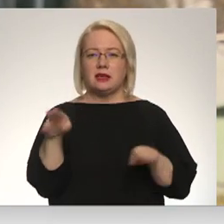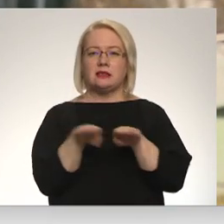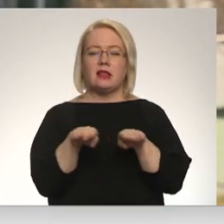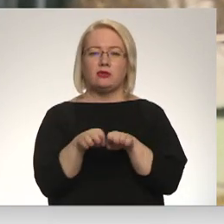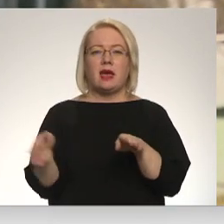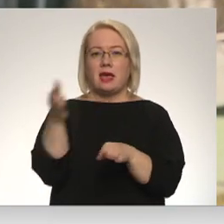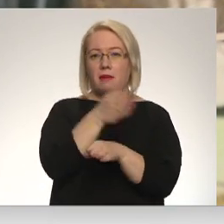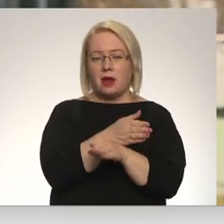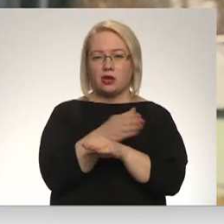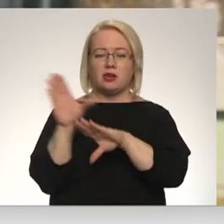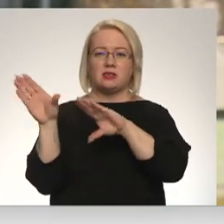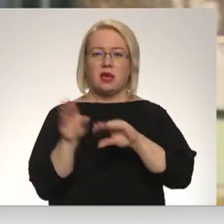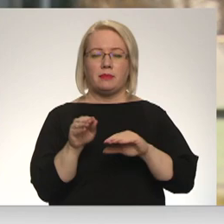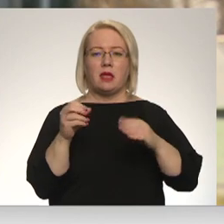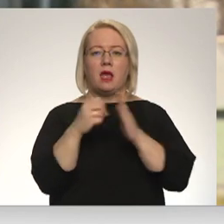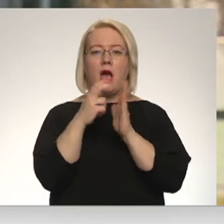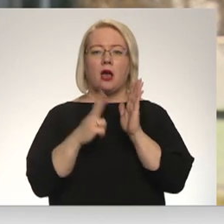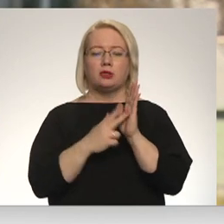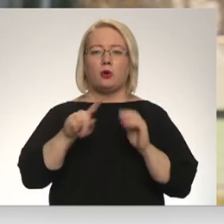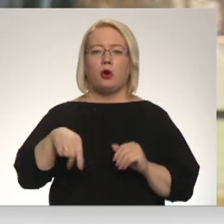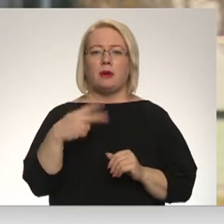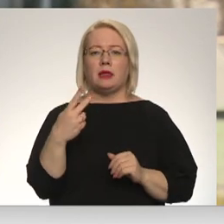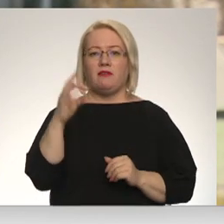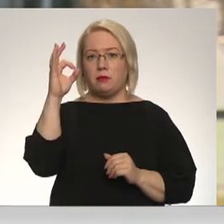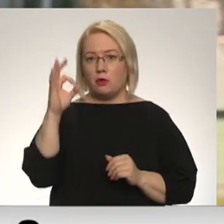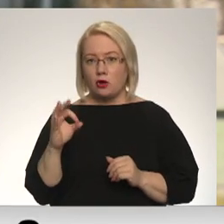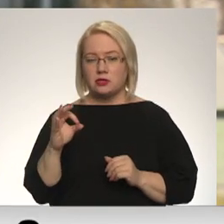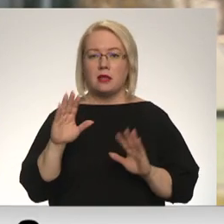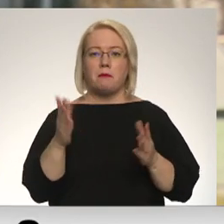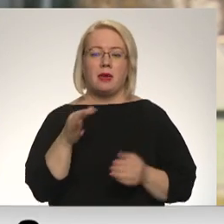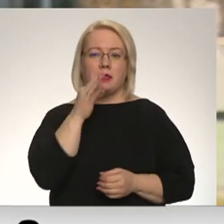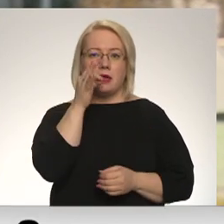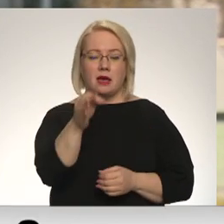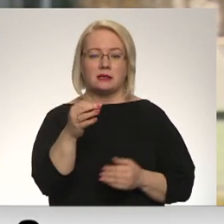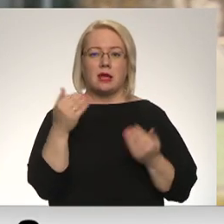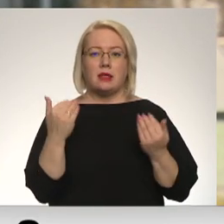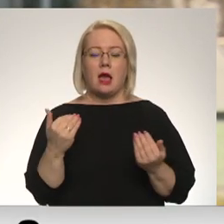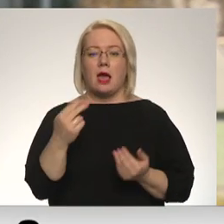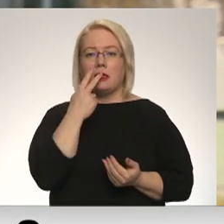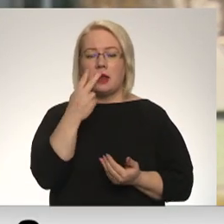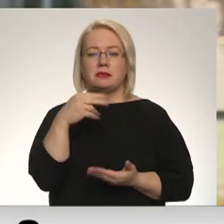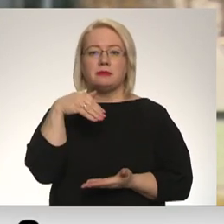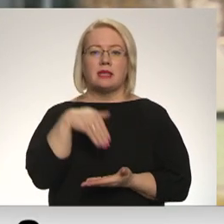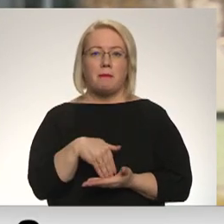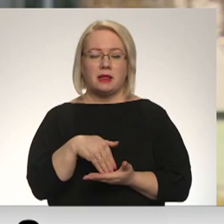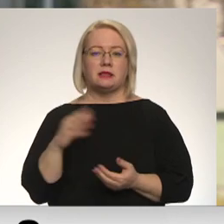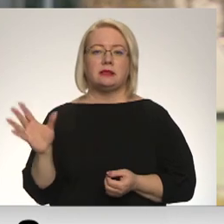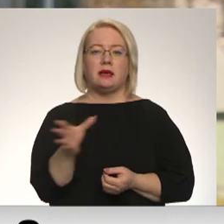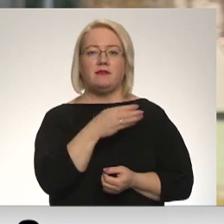samazinājums 18,2%, bet jāsaka, ka šobrīd jau mēs redzam diezgan stabilizāciju ar